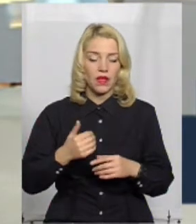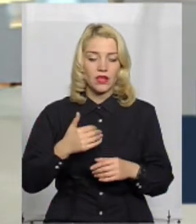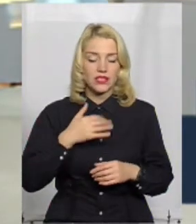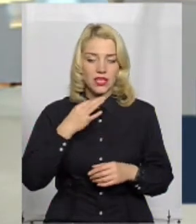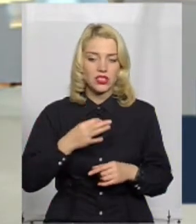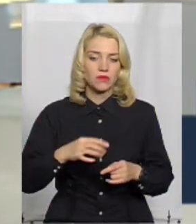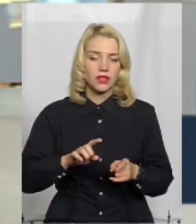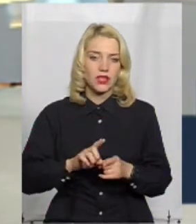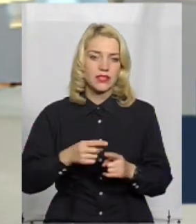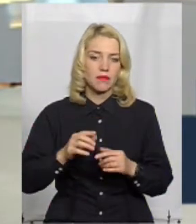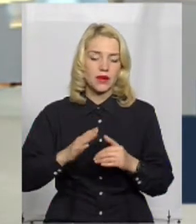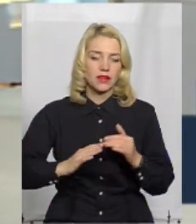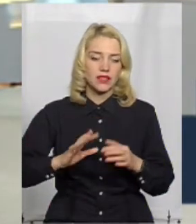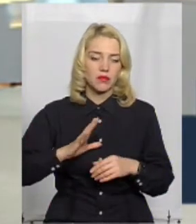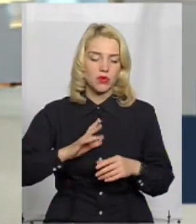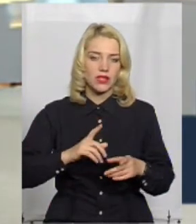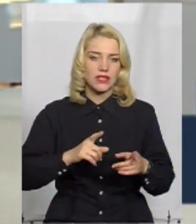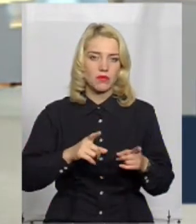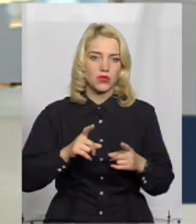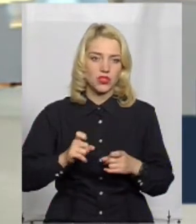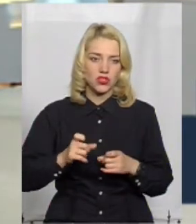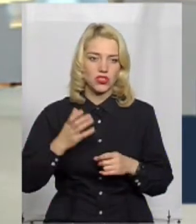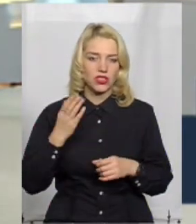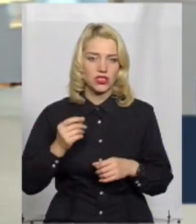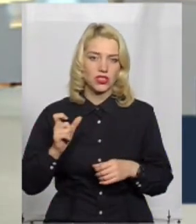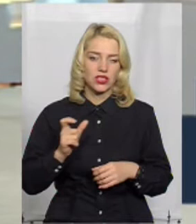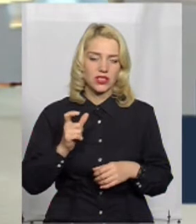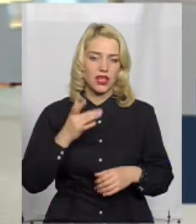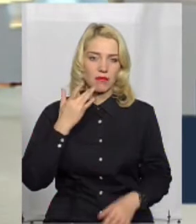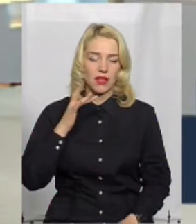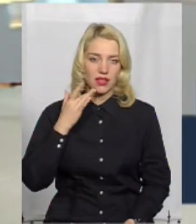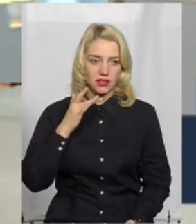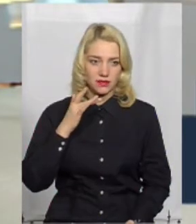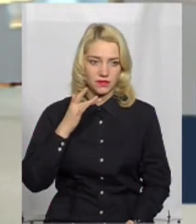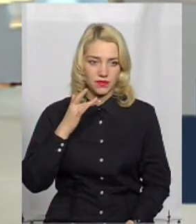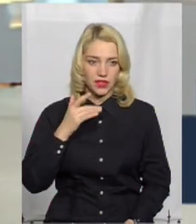Скажімо, ця практика була запозичена ще з Америки.